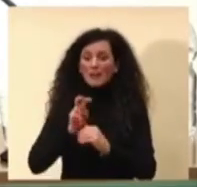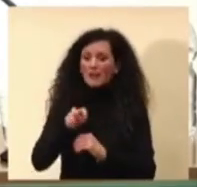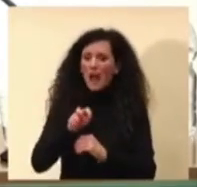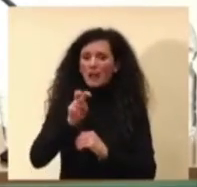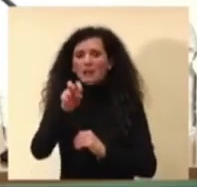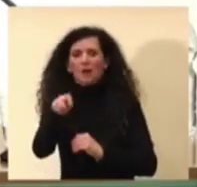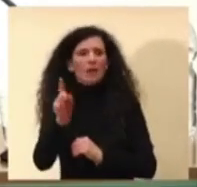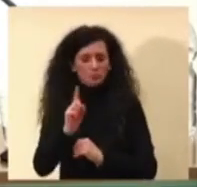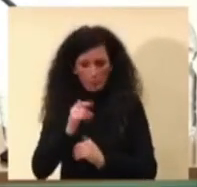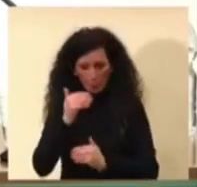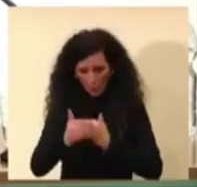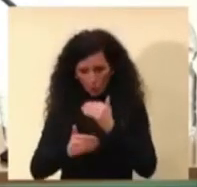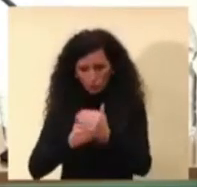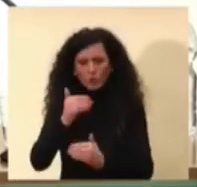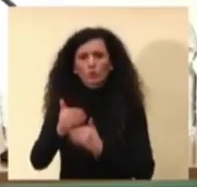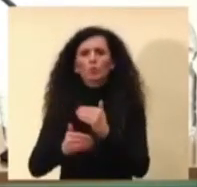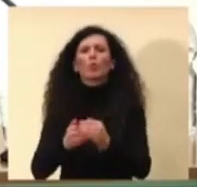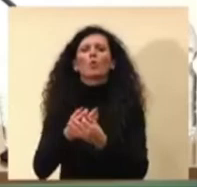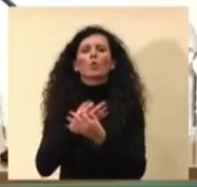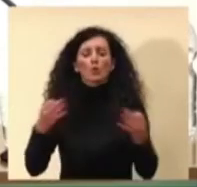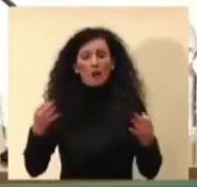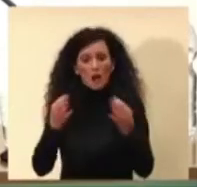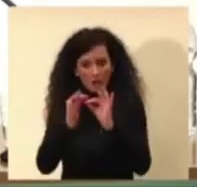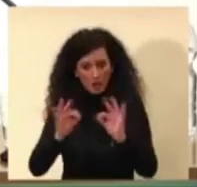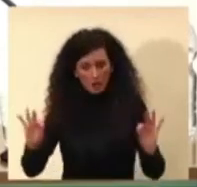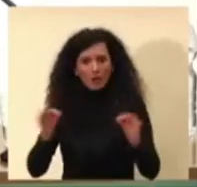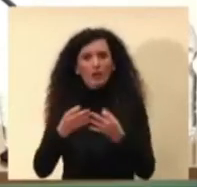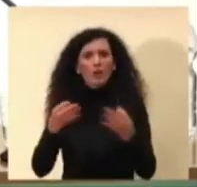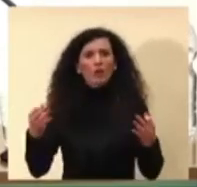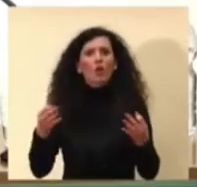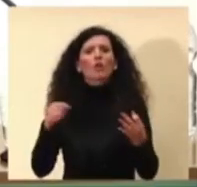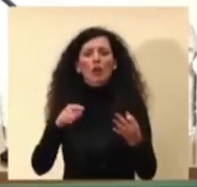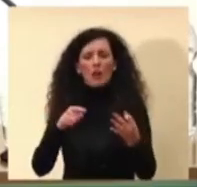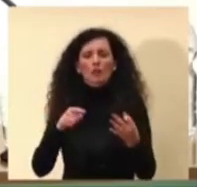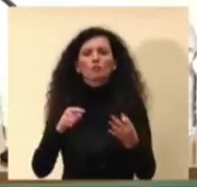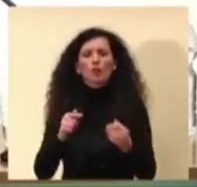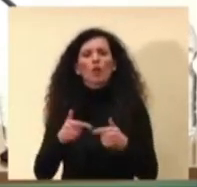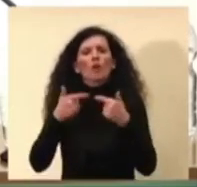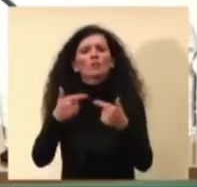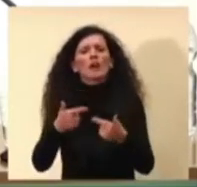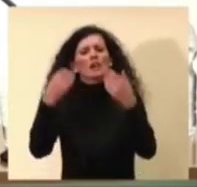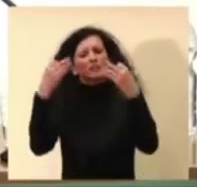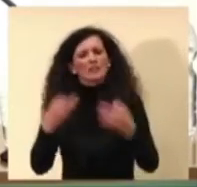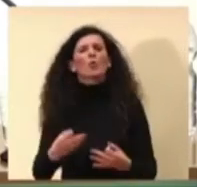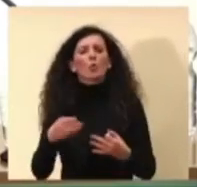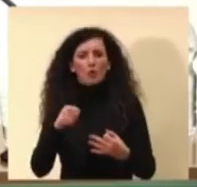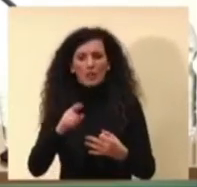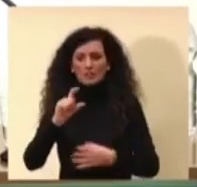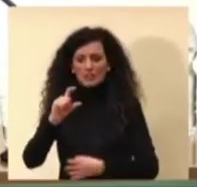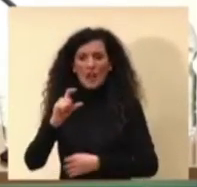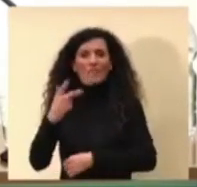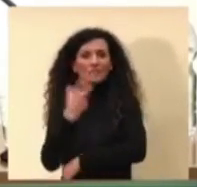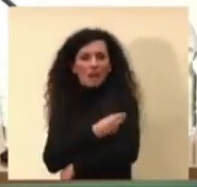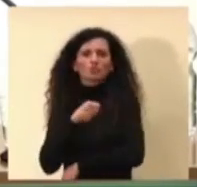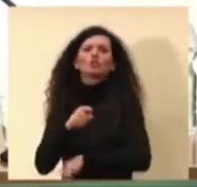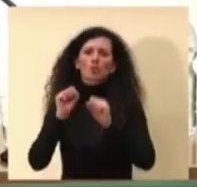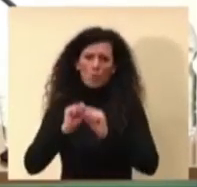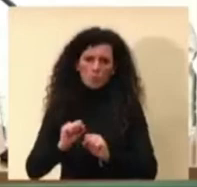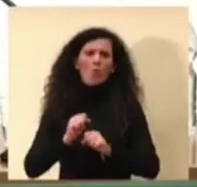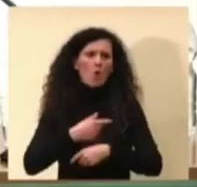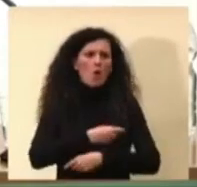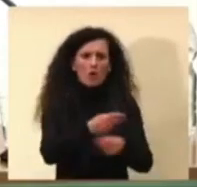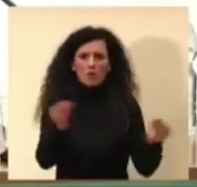importanti per garantire sicurezza ed efficacia quanto viene a essere somministrato. In